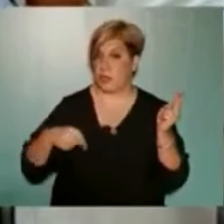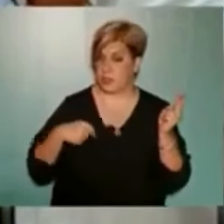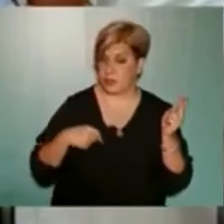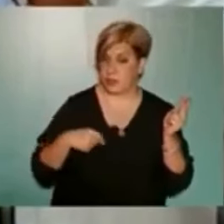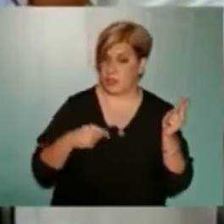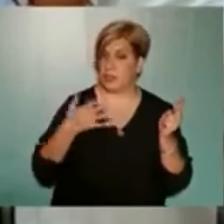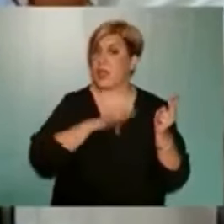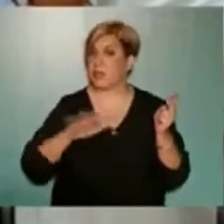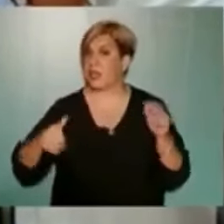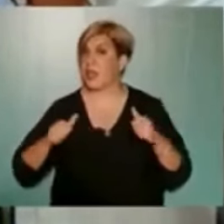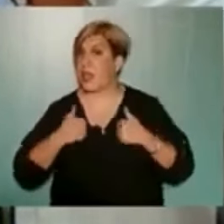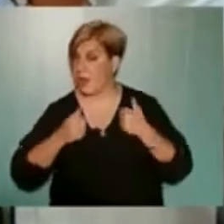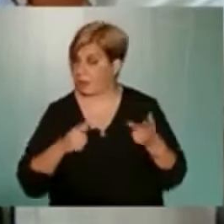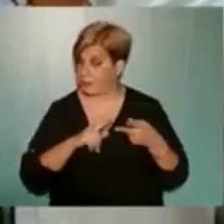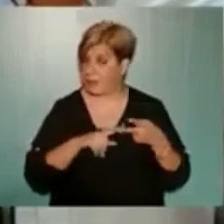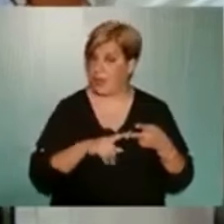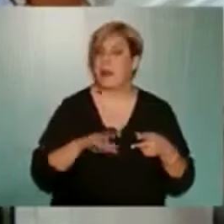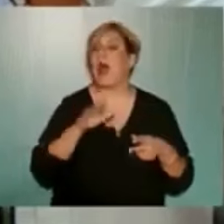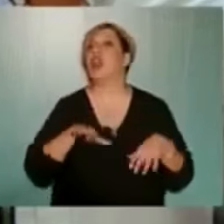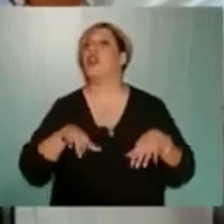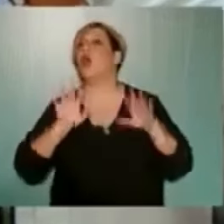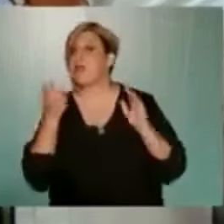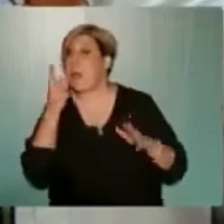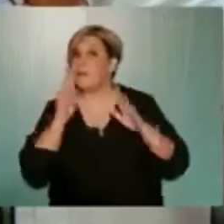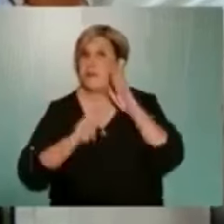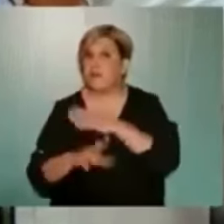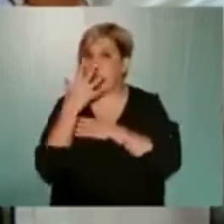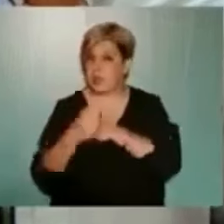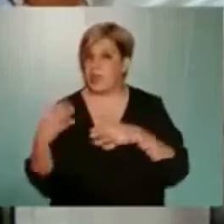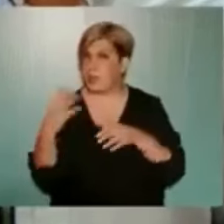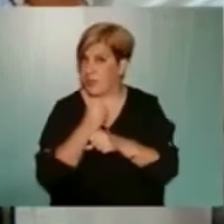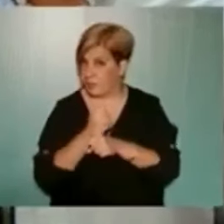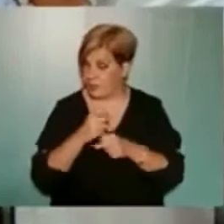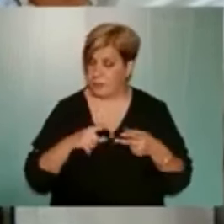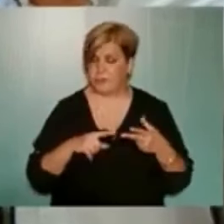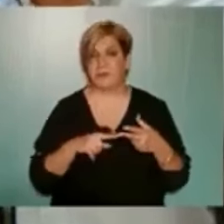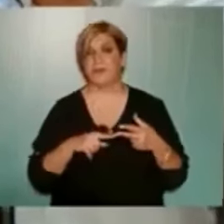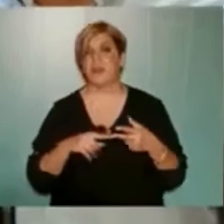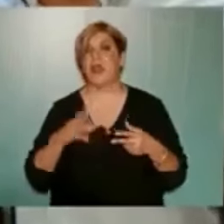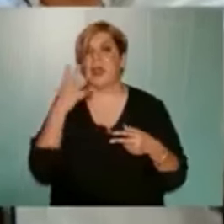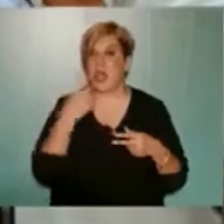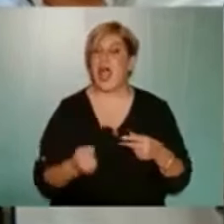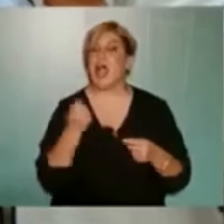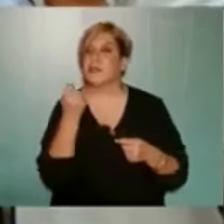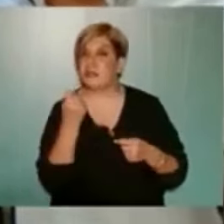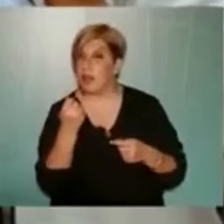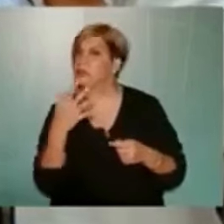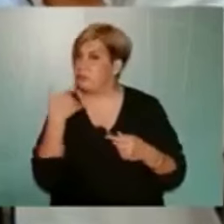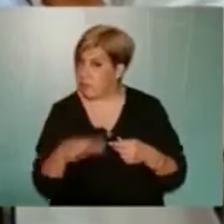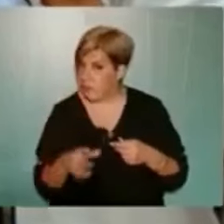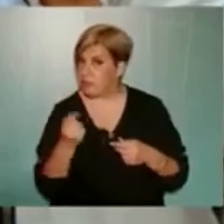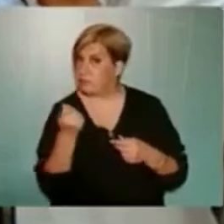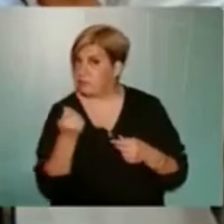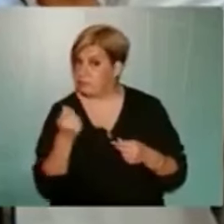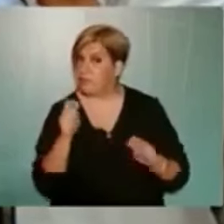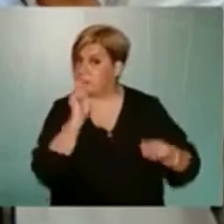και για παιδική χαρά. Και αν όχι, ποια πρόβλεψη υπάρχει για να επιτευχθεί κάτι τέτοιο. Έχει εξασφαλίσει οικονομικό κονδύλιο